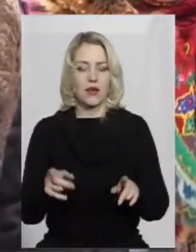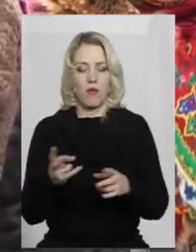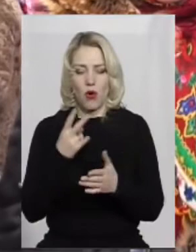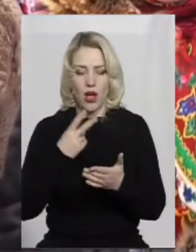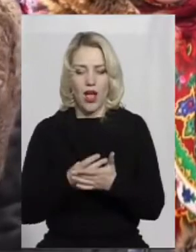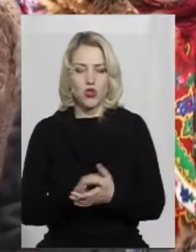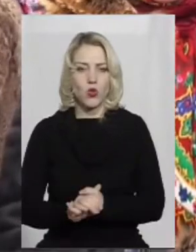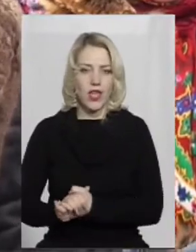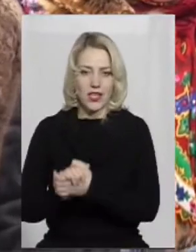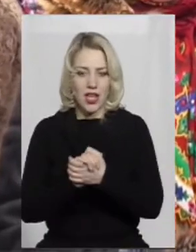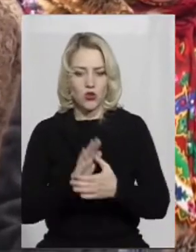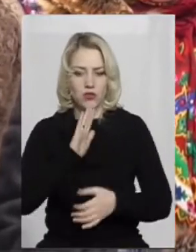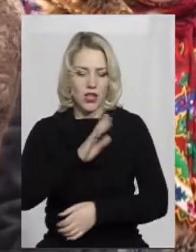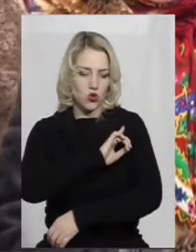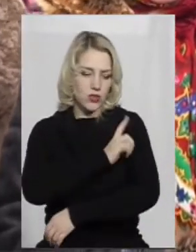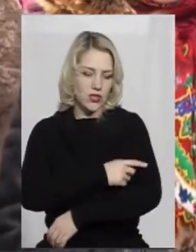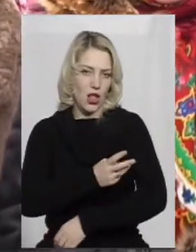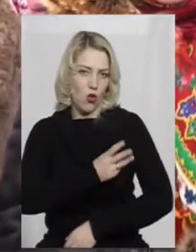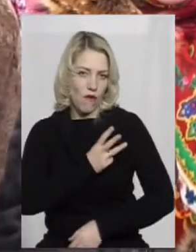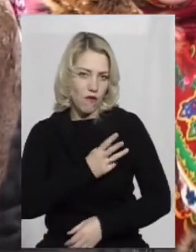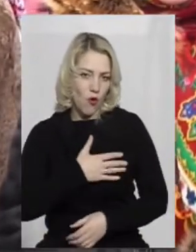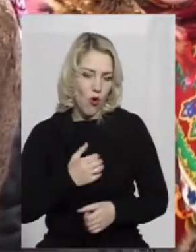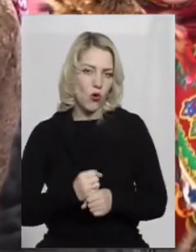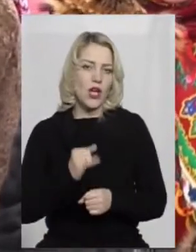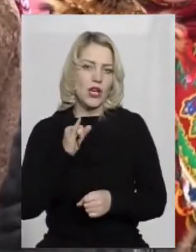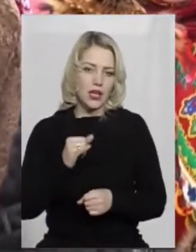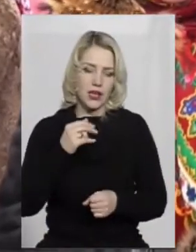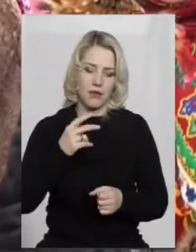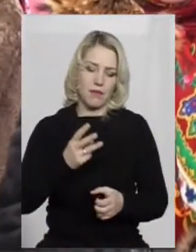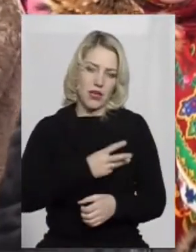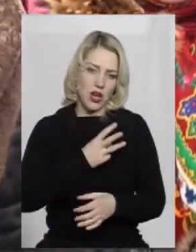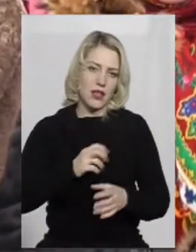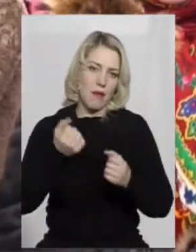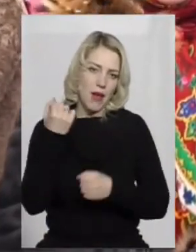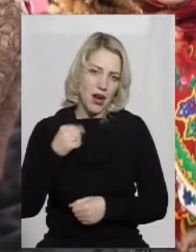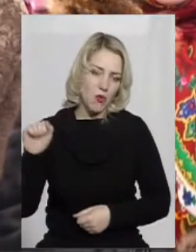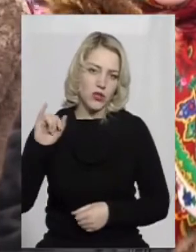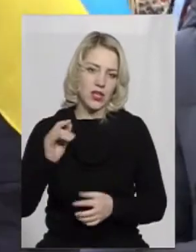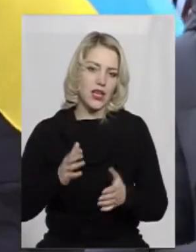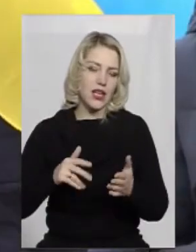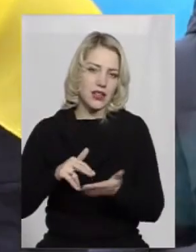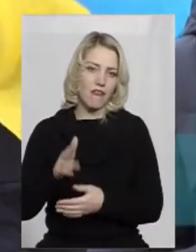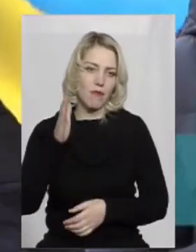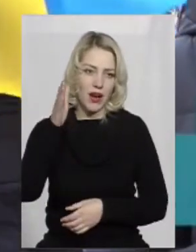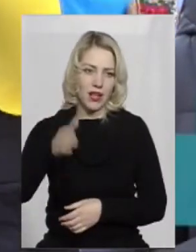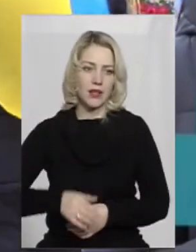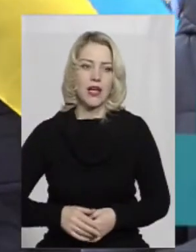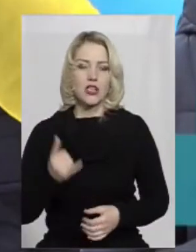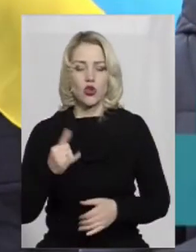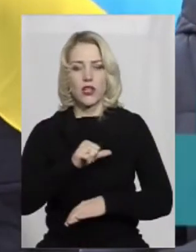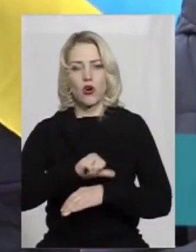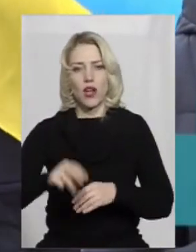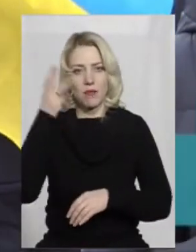єдність нашу, нашу силу, нашу волю, наше бажання перемогти і йти вперед. Сьогодні на кордоні